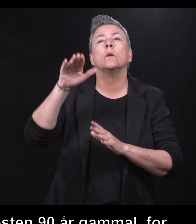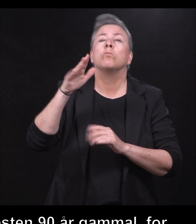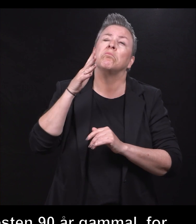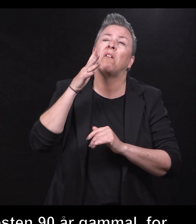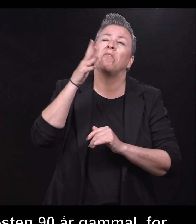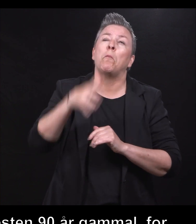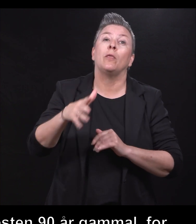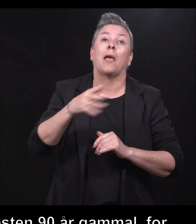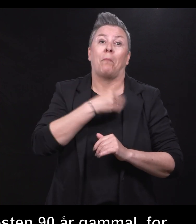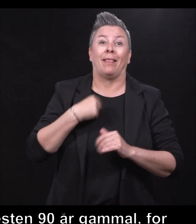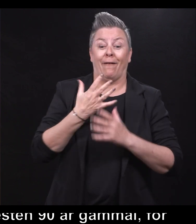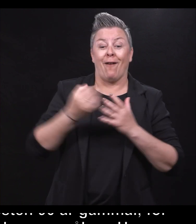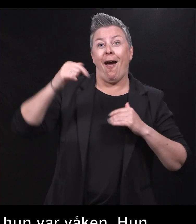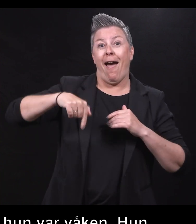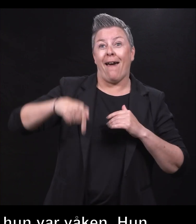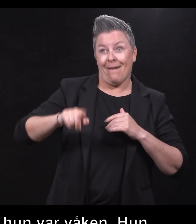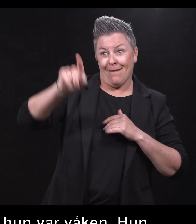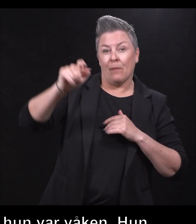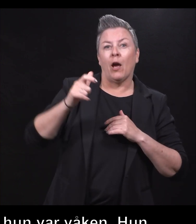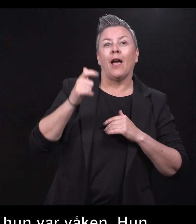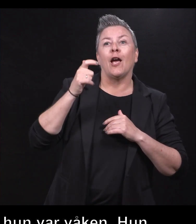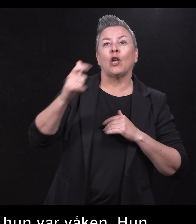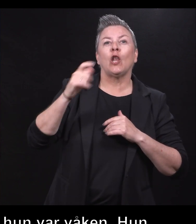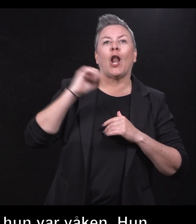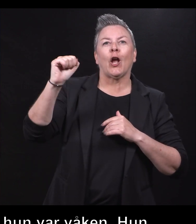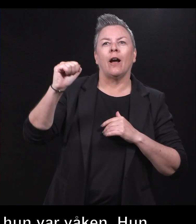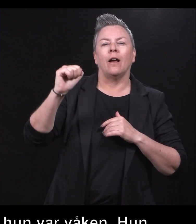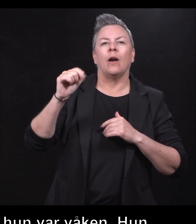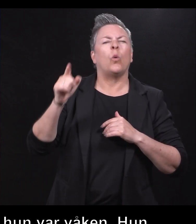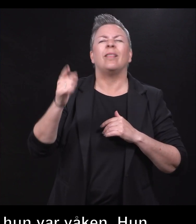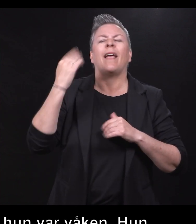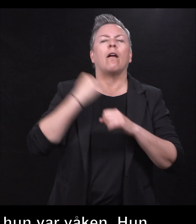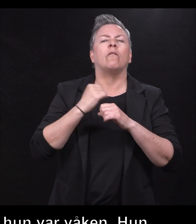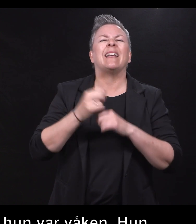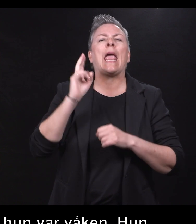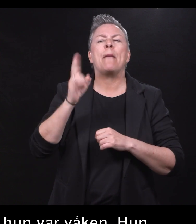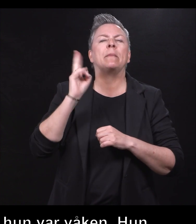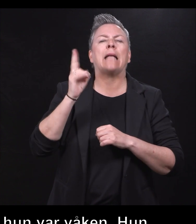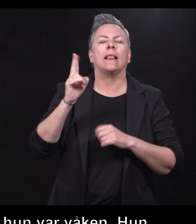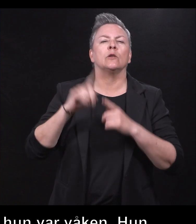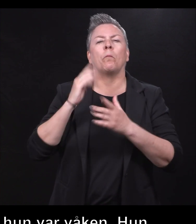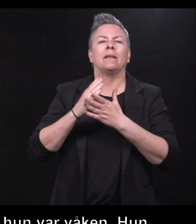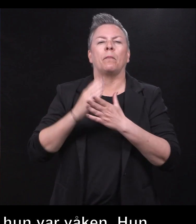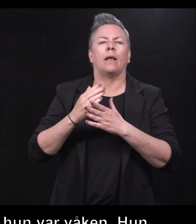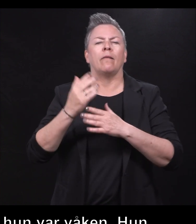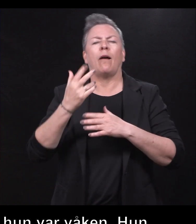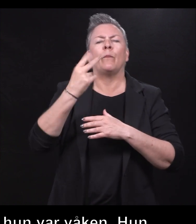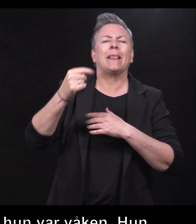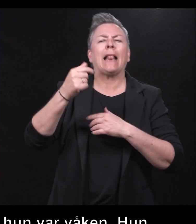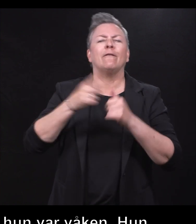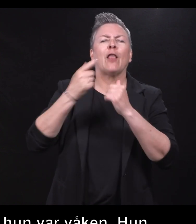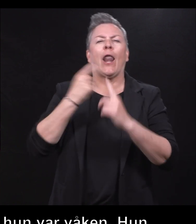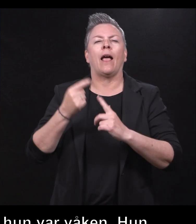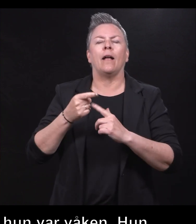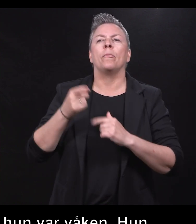herfra, opp på grunnløka, og da var ikke hipsterne som rådet i 30-tallet. Hun var